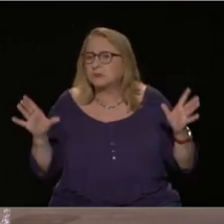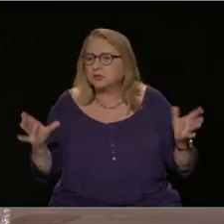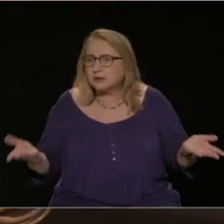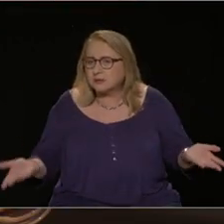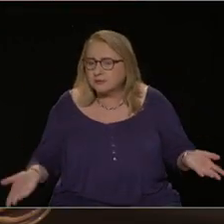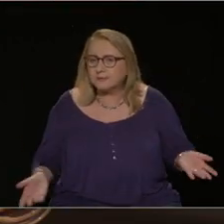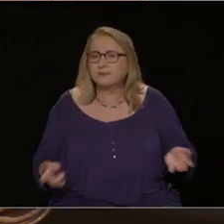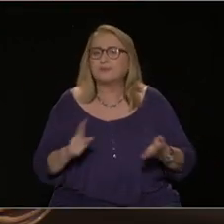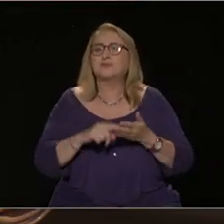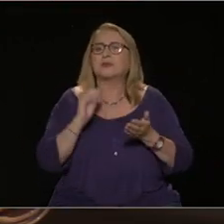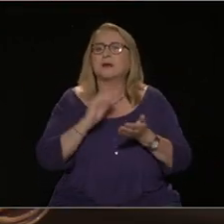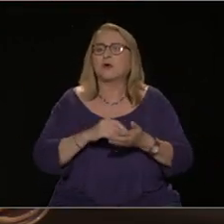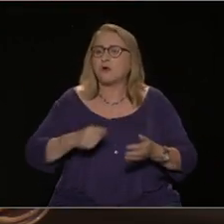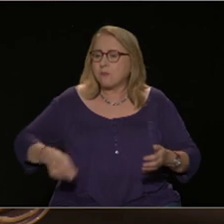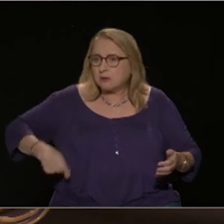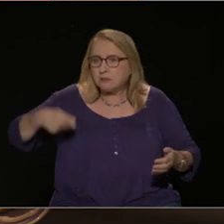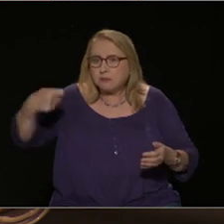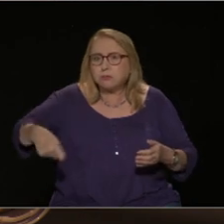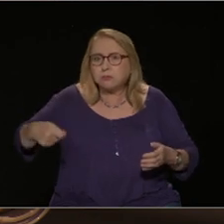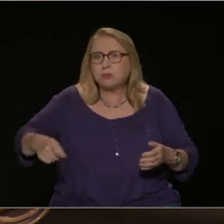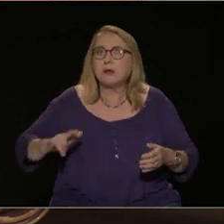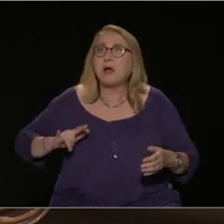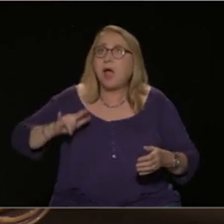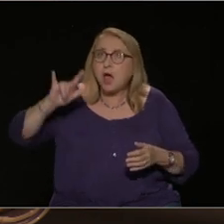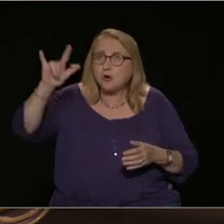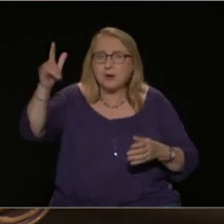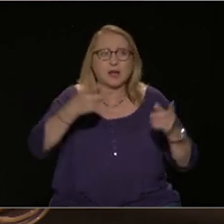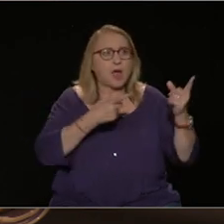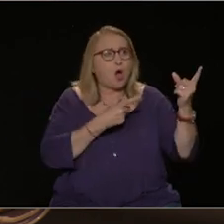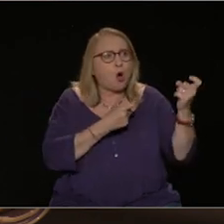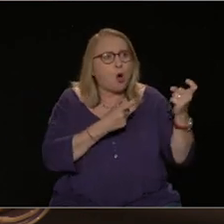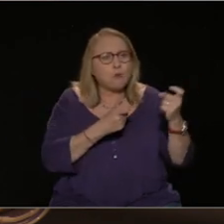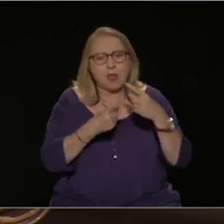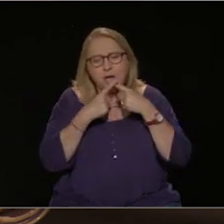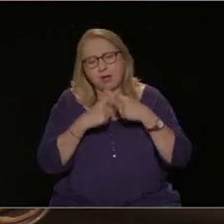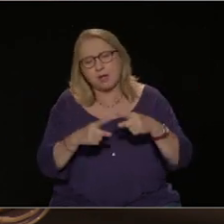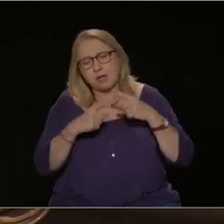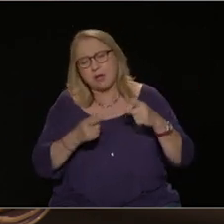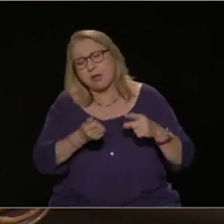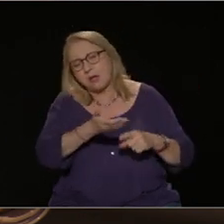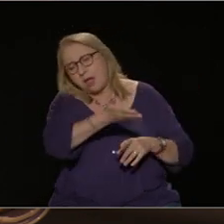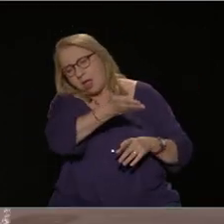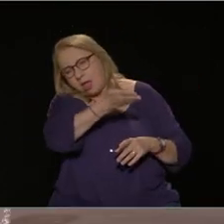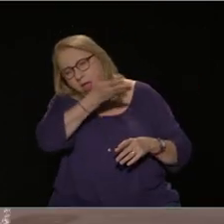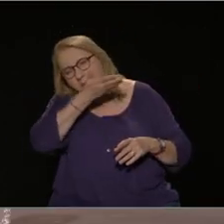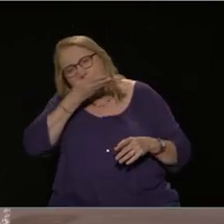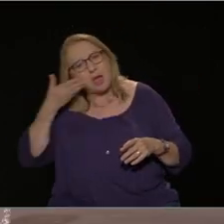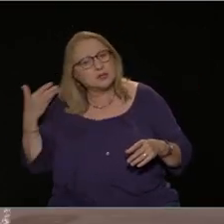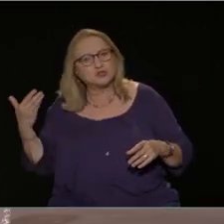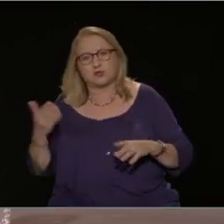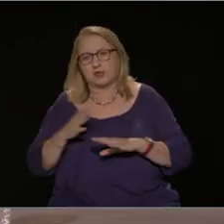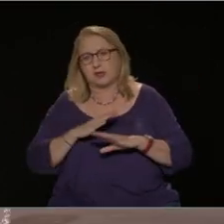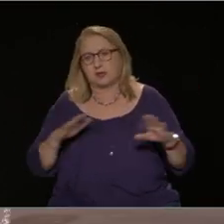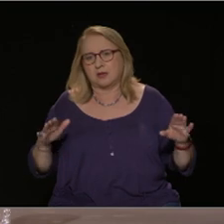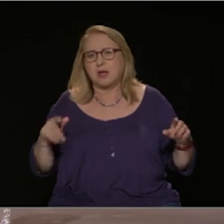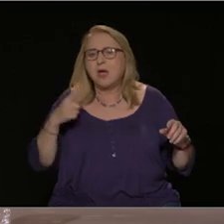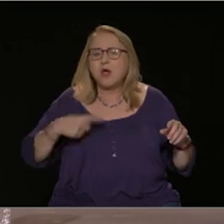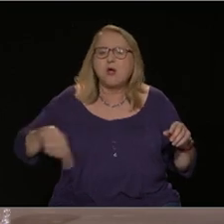σε εξοπλισμούς, που το μόνο που κάνουν, και αυτό ισχύει για όλο τον κόσμο, είναι να τρέφουν την πορεία προς πολεμικές συγκρούσεις,